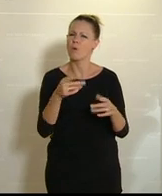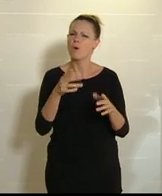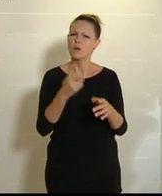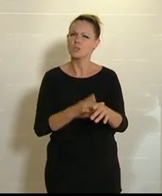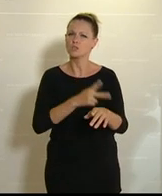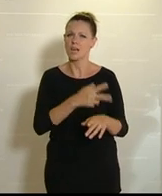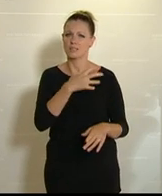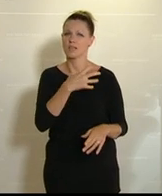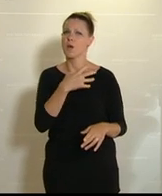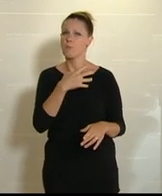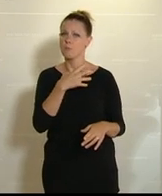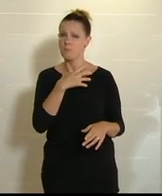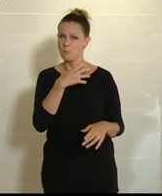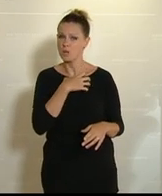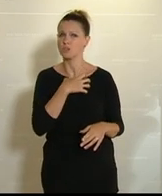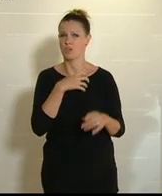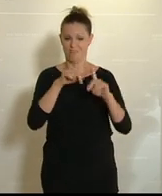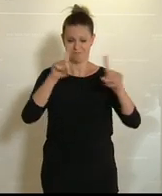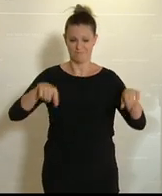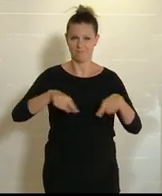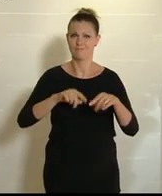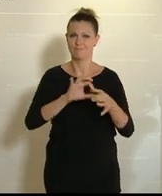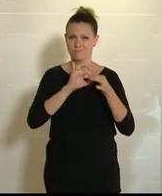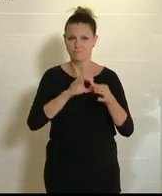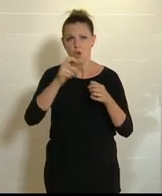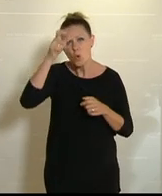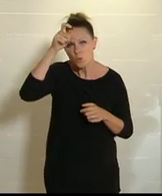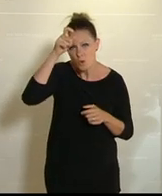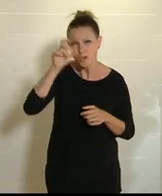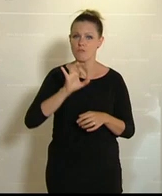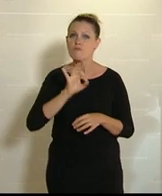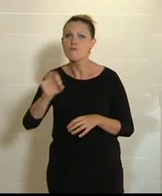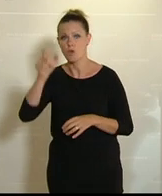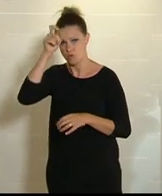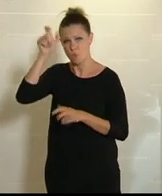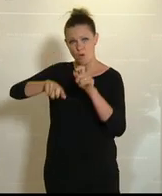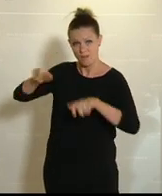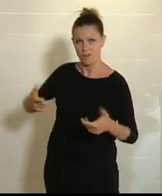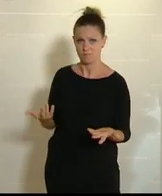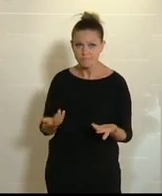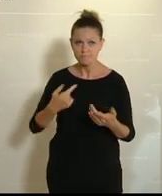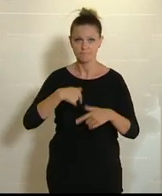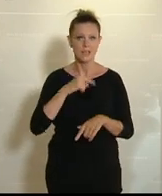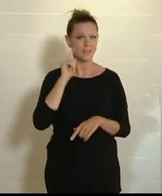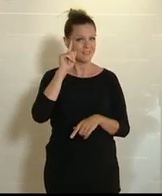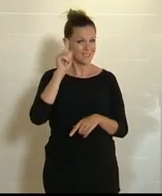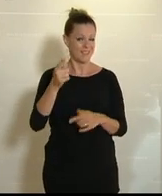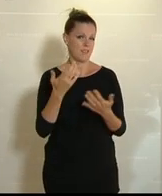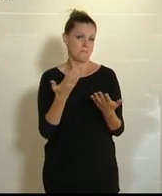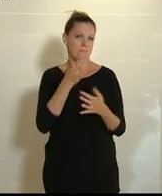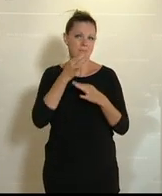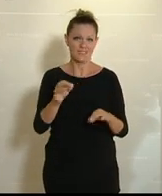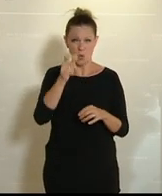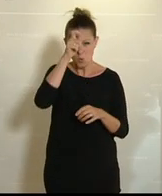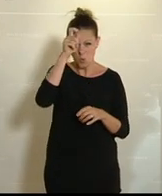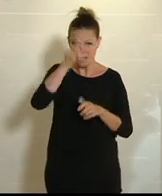Staatsbürgerschaften handelt, um Staatsbürgerschaften von Türken und für Türken. Ich an Ihrer Stelle würde dazu übergehen, keinem